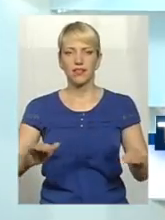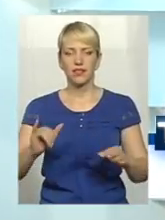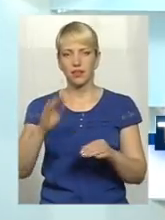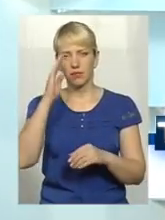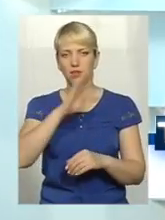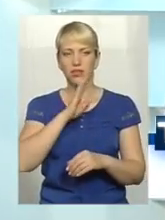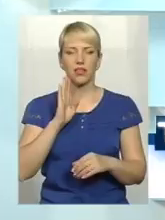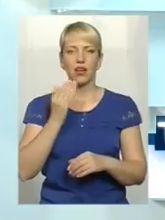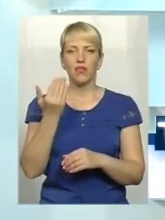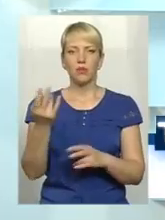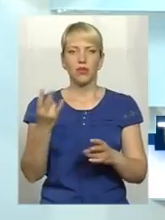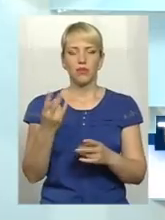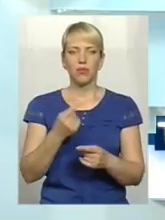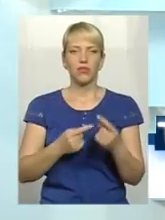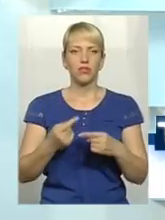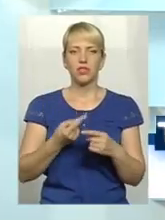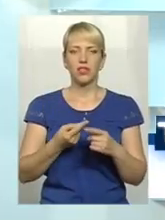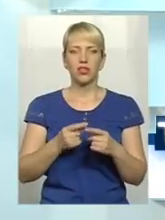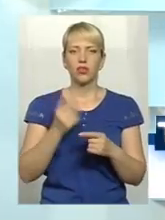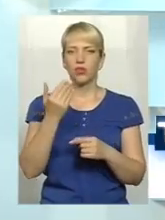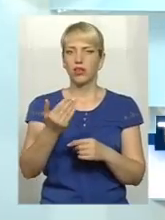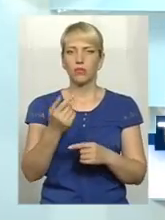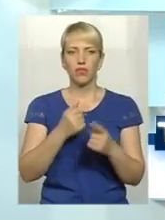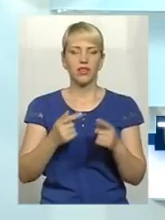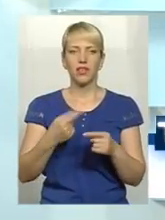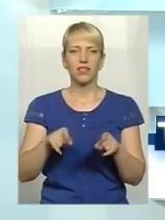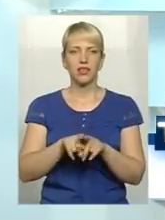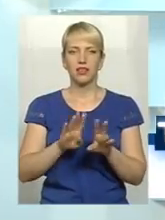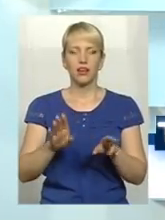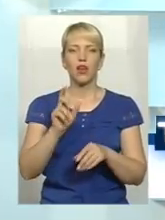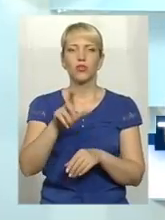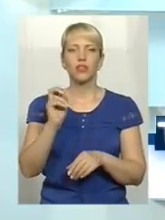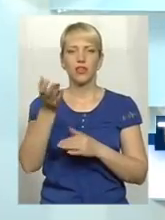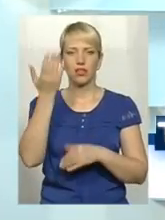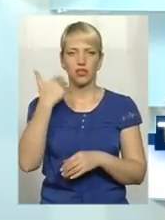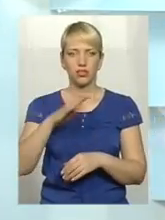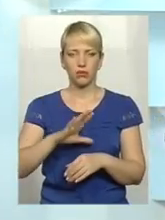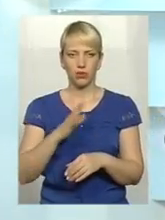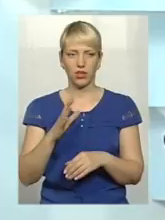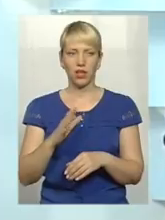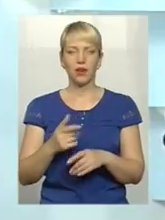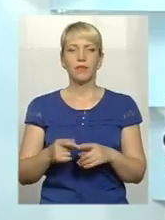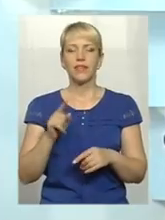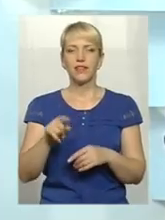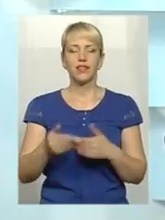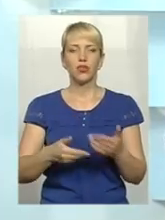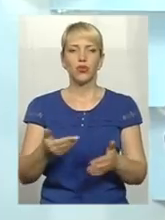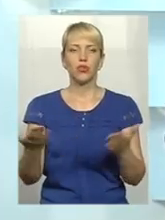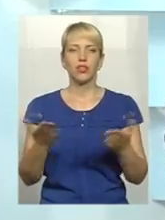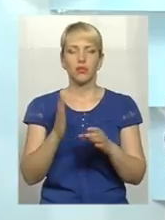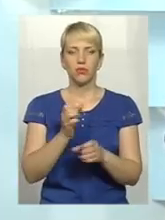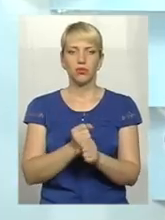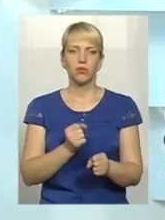зрозуміти, що до них повертається вже не та людина, яка була до того періоду, коли він пішов в зону АТО. І ті кроки, які вони будуть